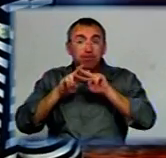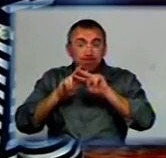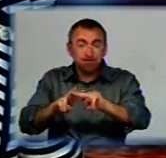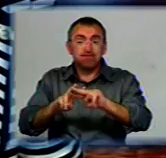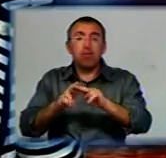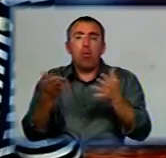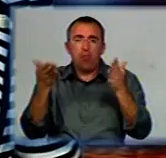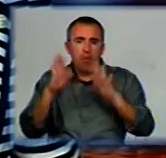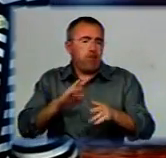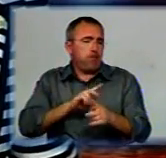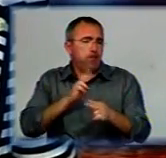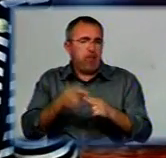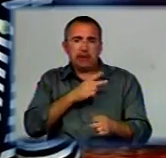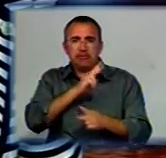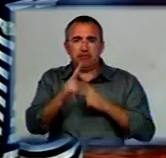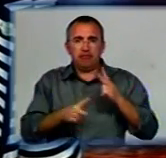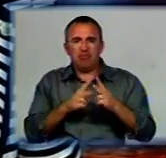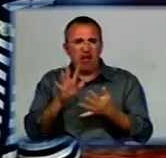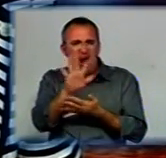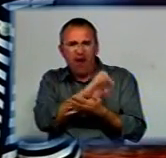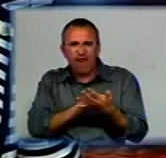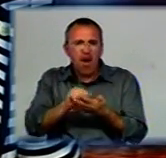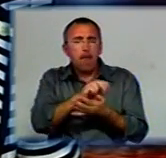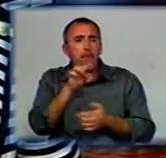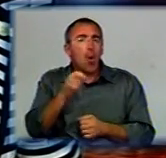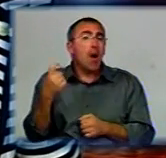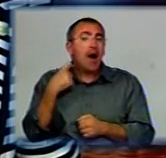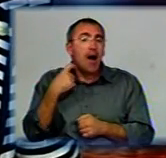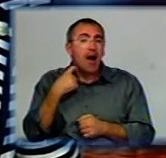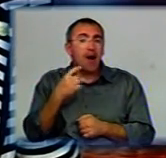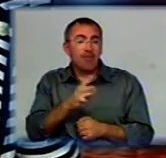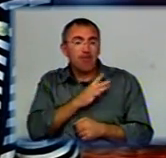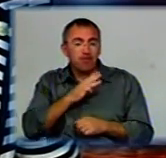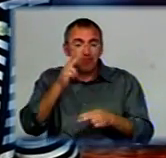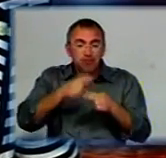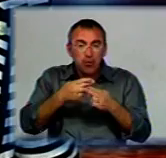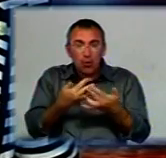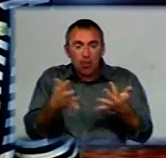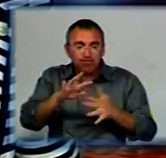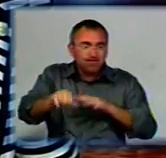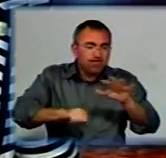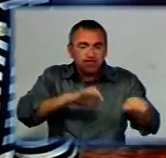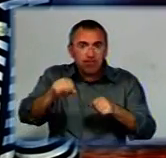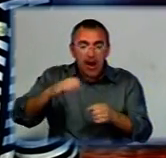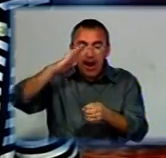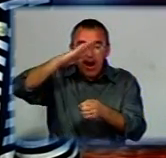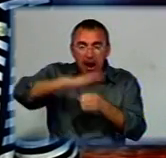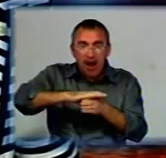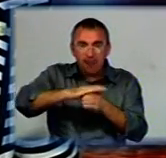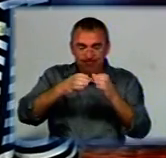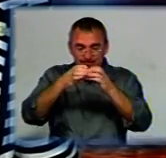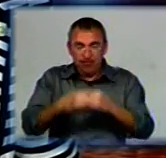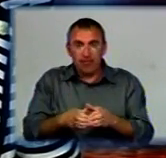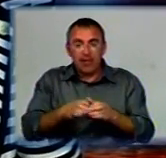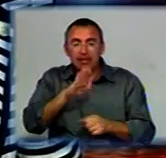змін. Вандалізм по-кіровоградськи. Цього тижня мисливці за брухтом поцупили усі каналізаційні люки у дитсадку